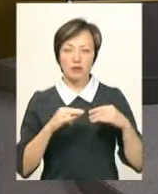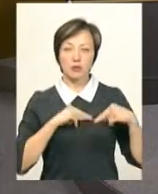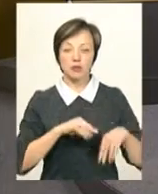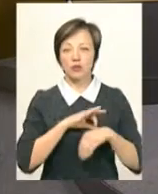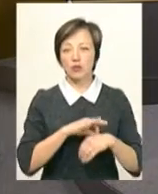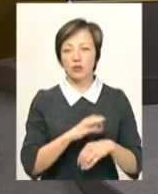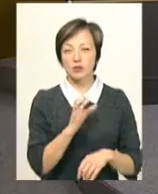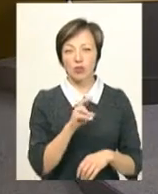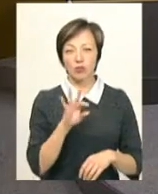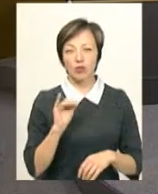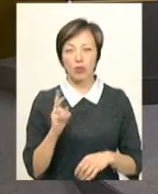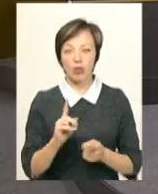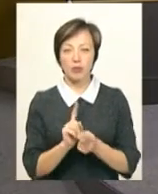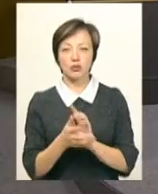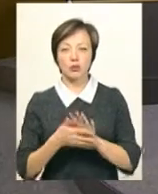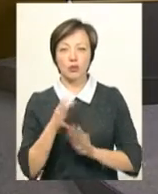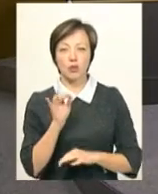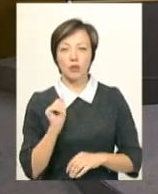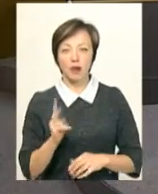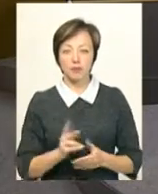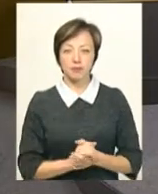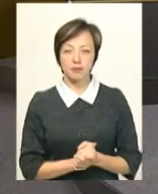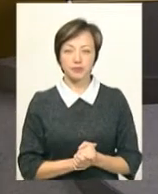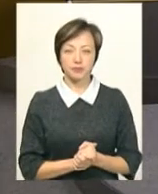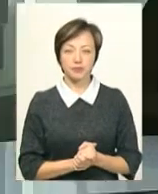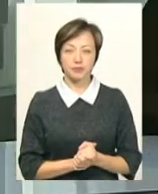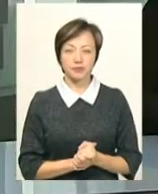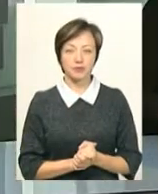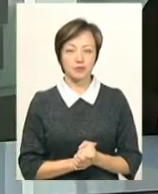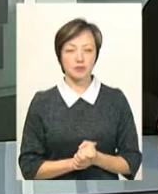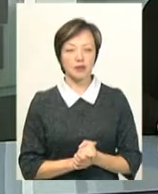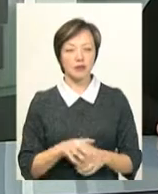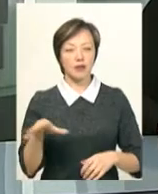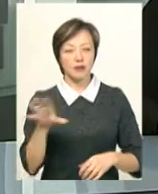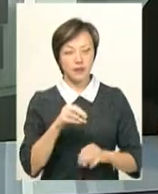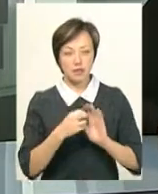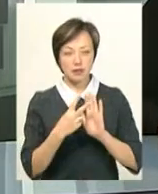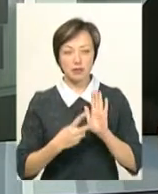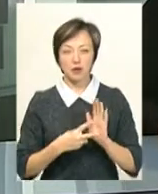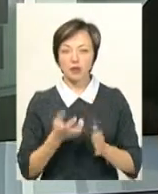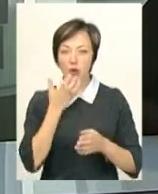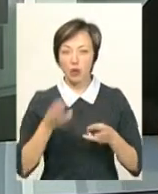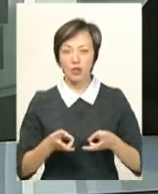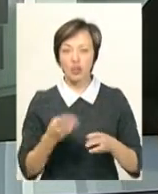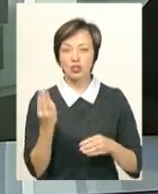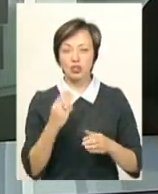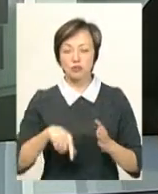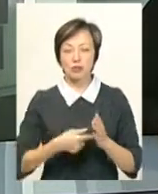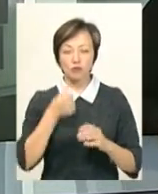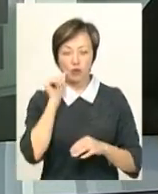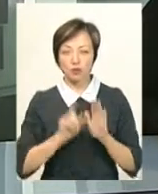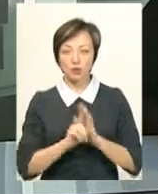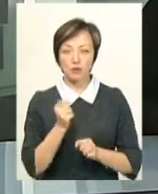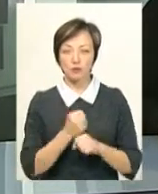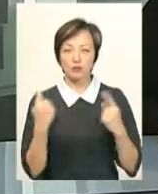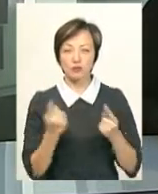ведуча Світлана Поробок, диктор жестової мови Ольга Рибак. Всі 17 котелень Шепетівки від учора почали працювати